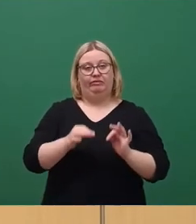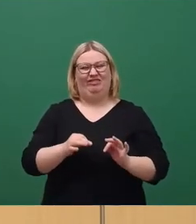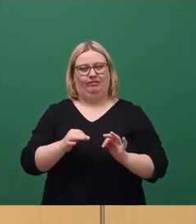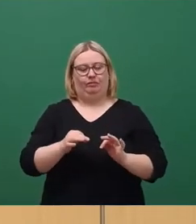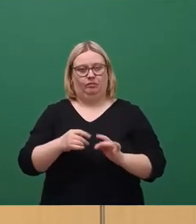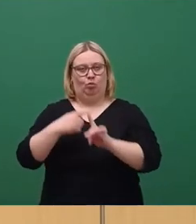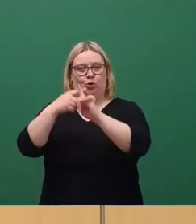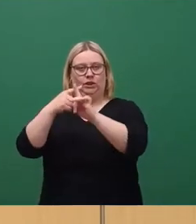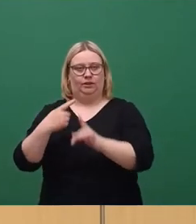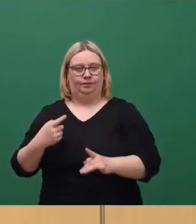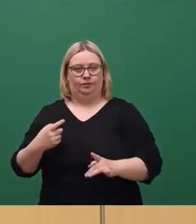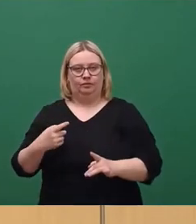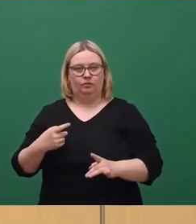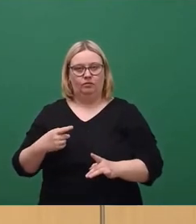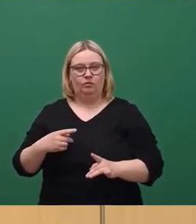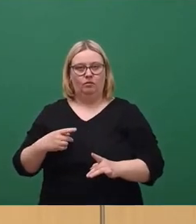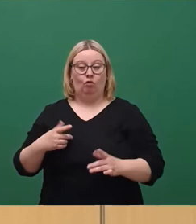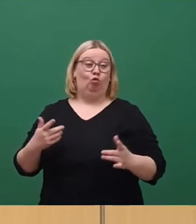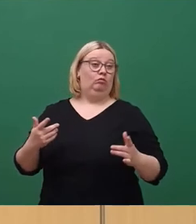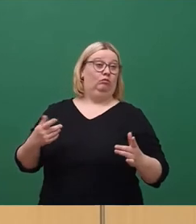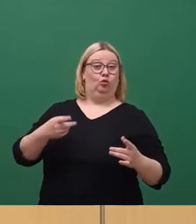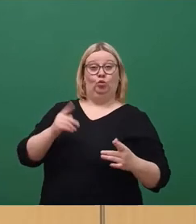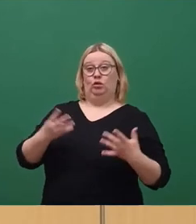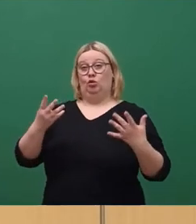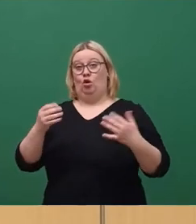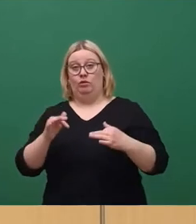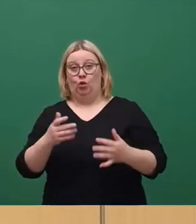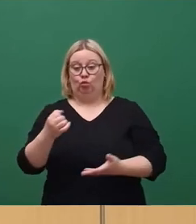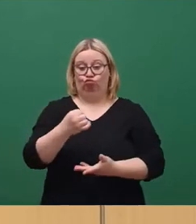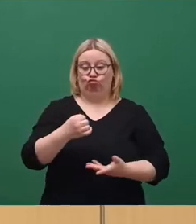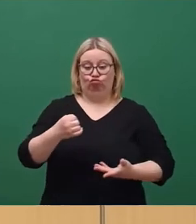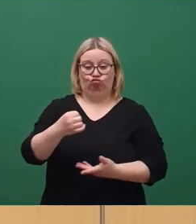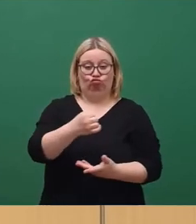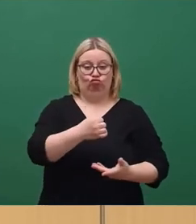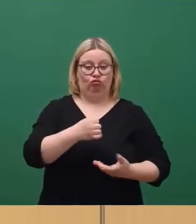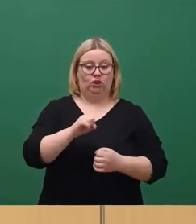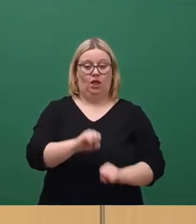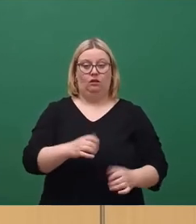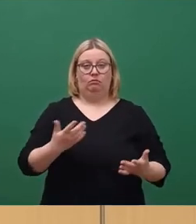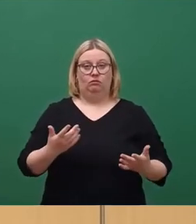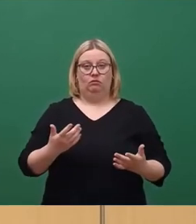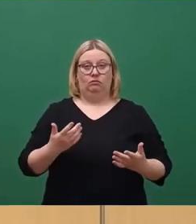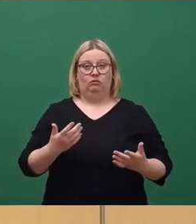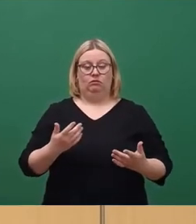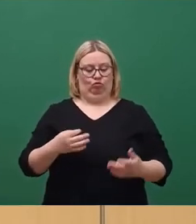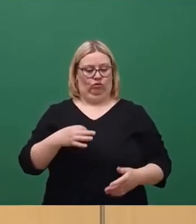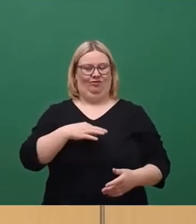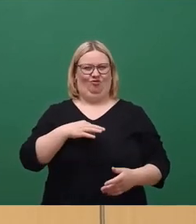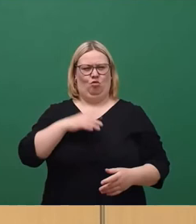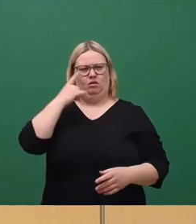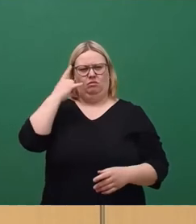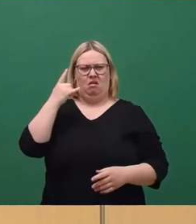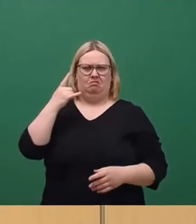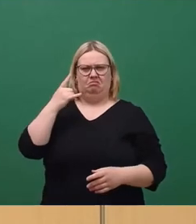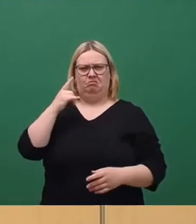und konnten 109 Millionen verteilen. Etwas, das nicht nur uns als Rat, sondern